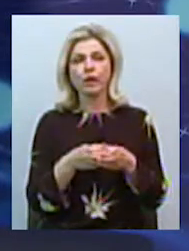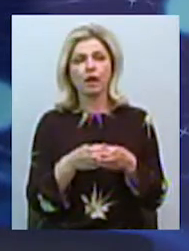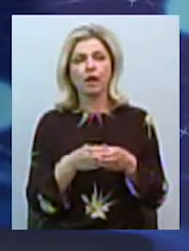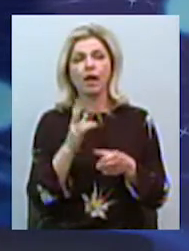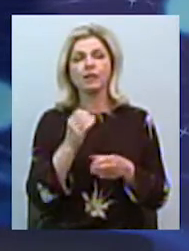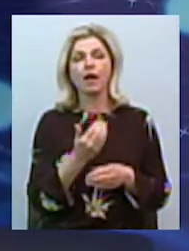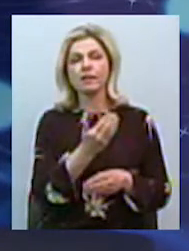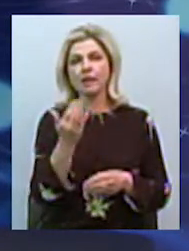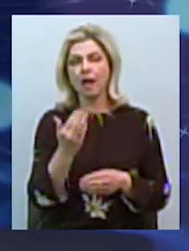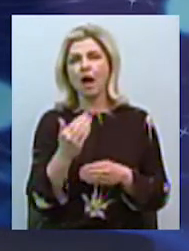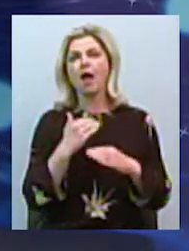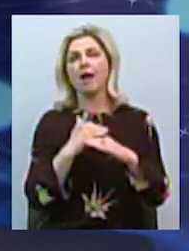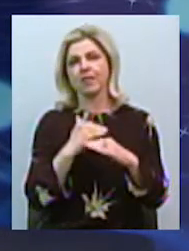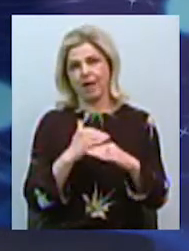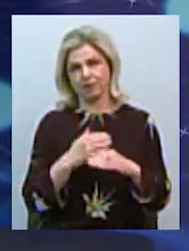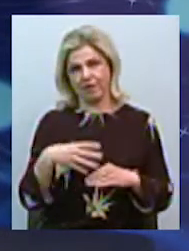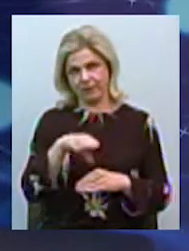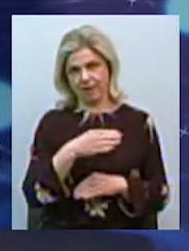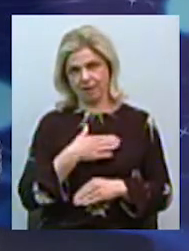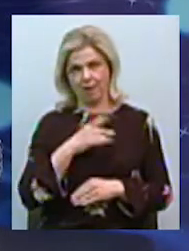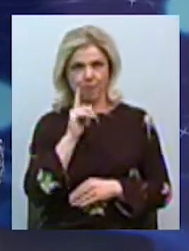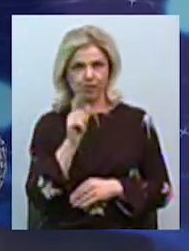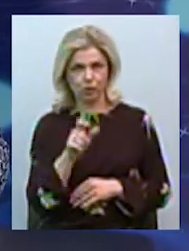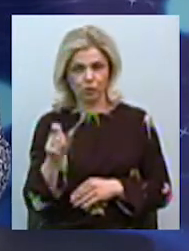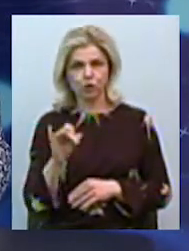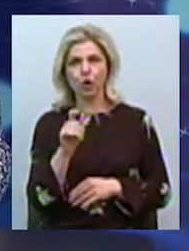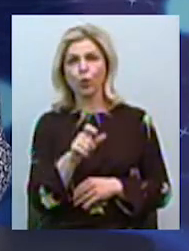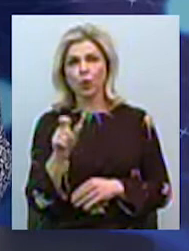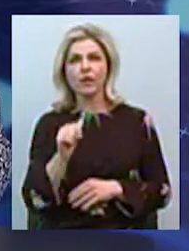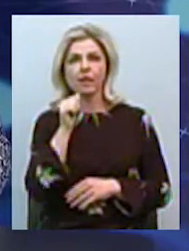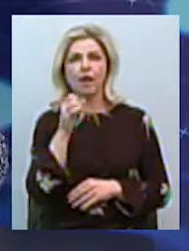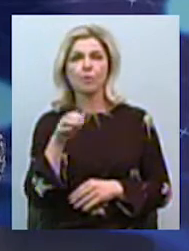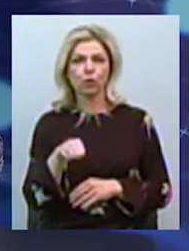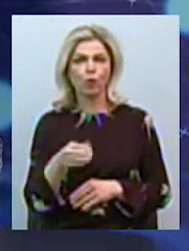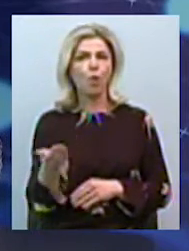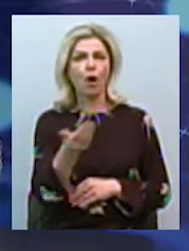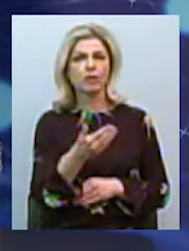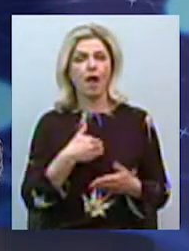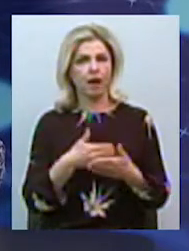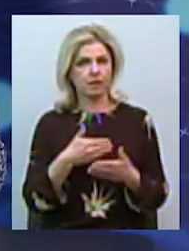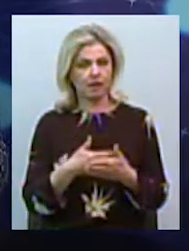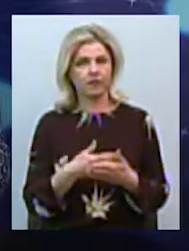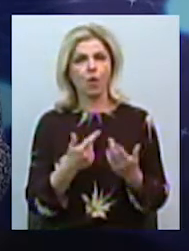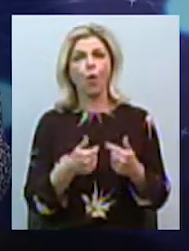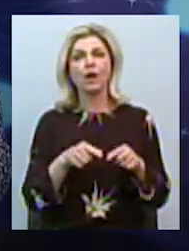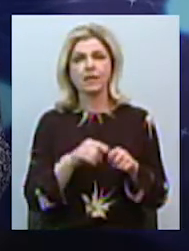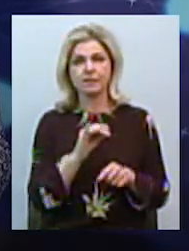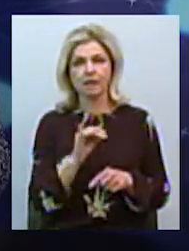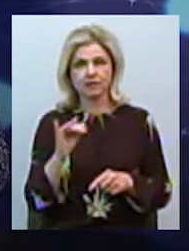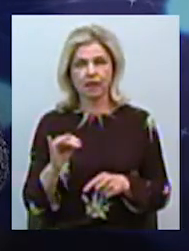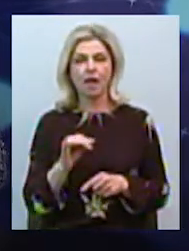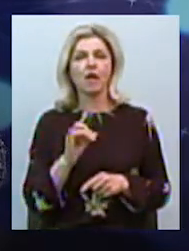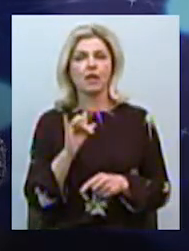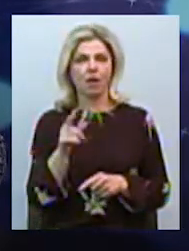них рівняється наші, вся молодіжі, люди з діабетом. Вони активні, це активісти і організації діабетичні, вони